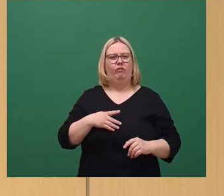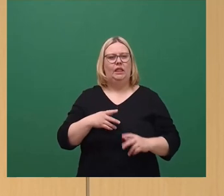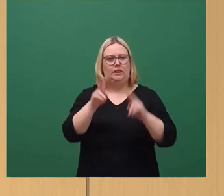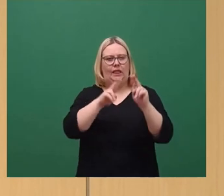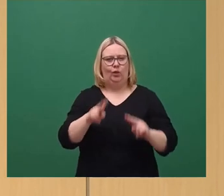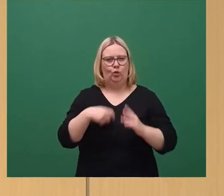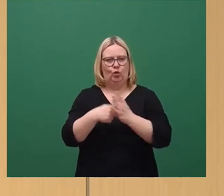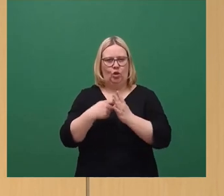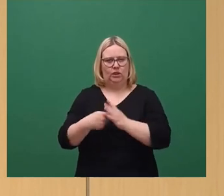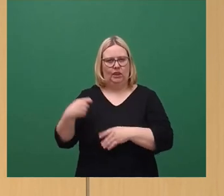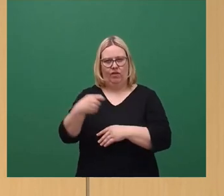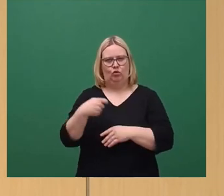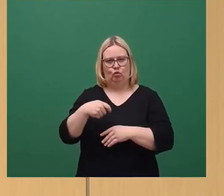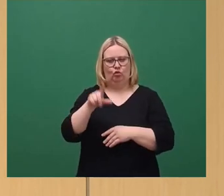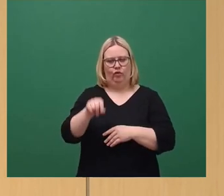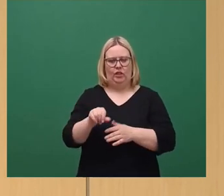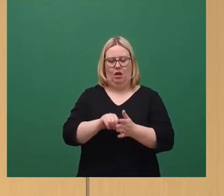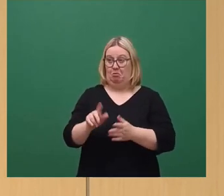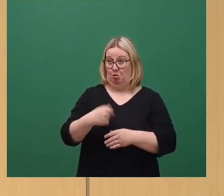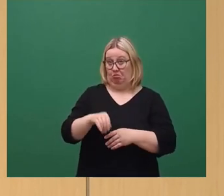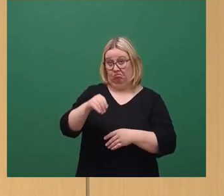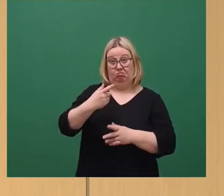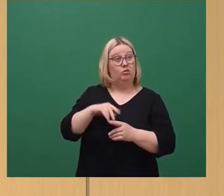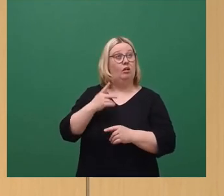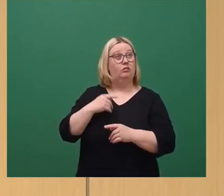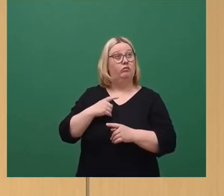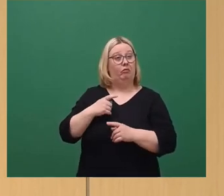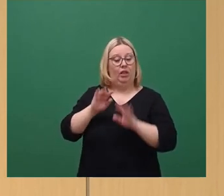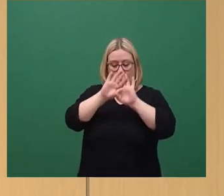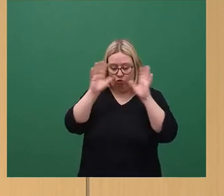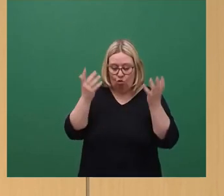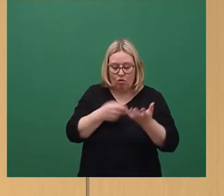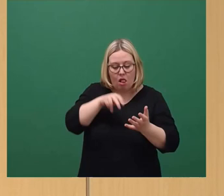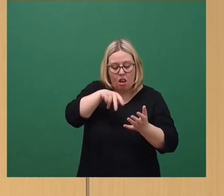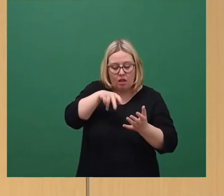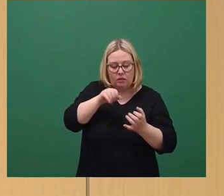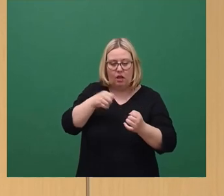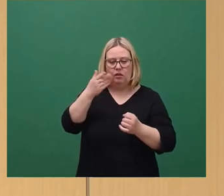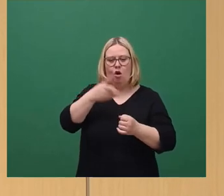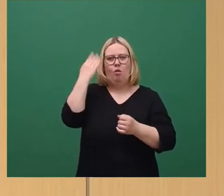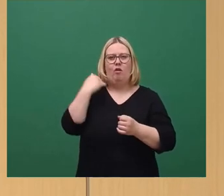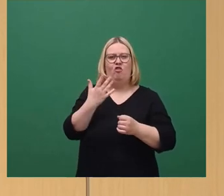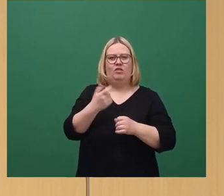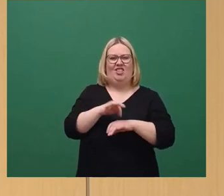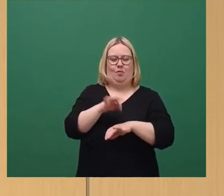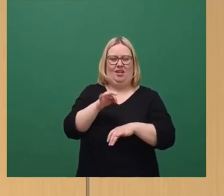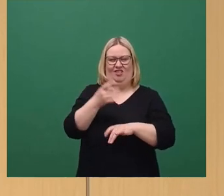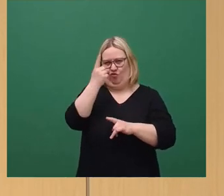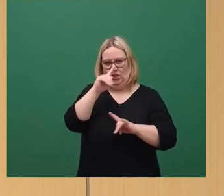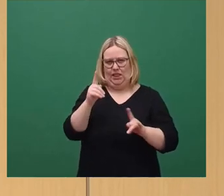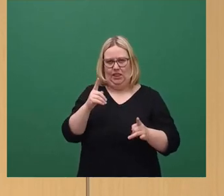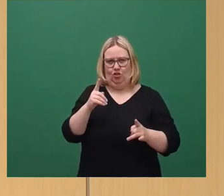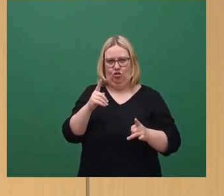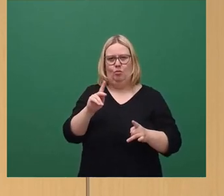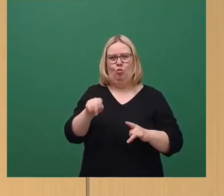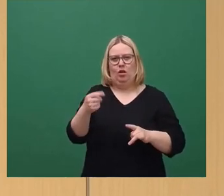Ich glaube, Herr Schollbach hat weissaugerische Fähigkeiten, denn ich glaube, Herr Schollbach hat am 25. März noch nicht gewusst, was am